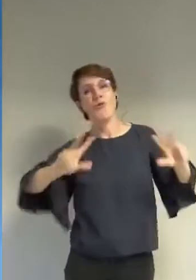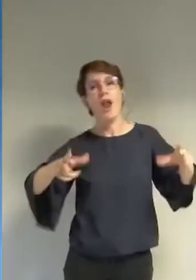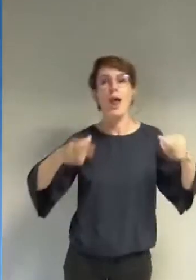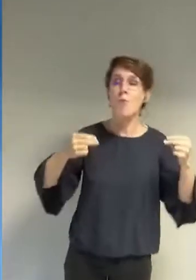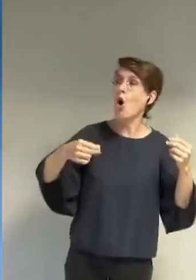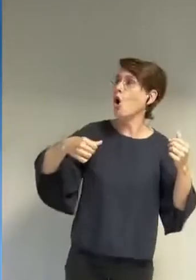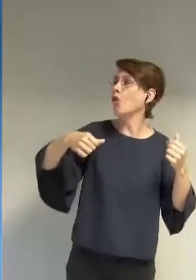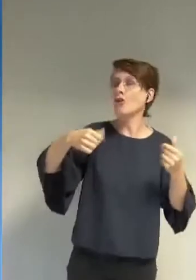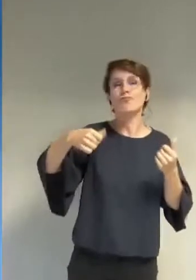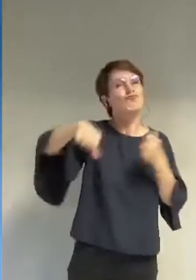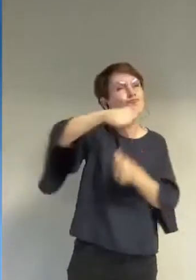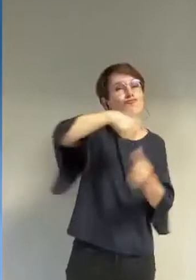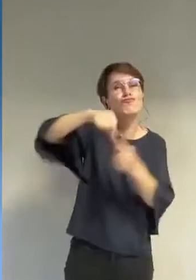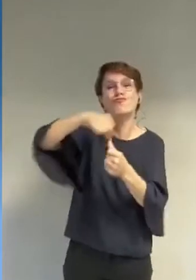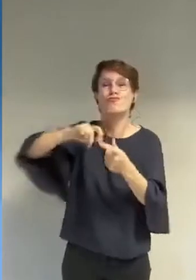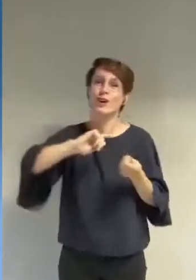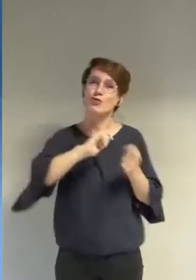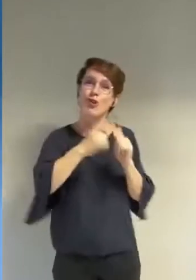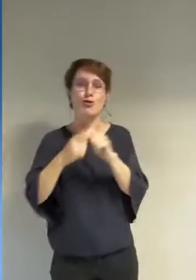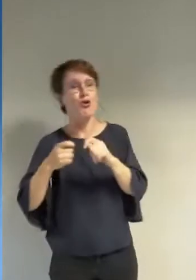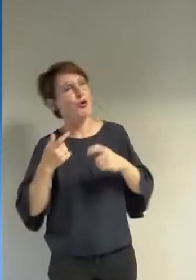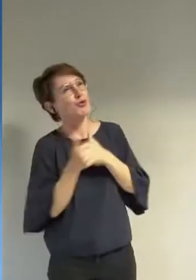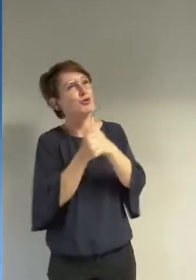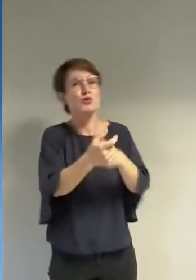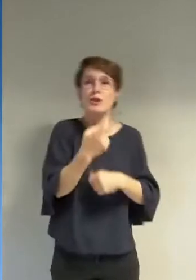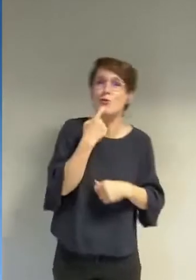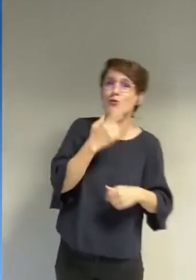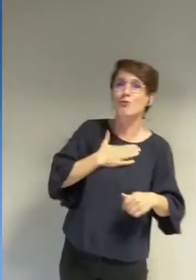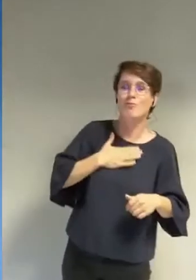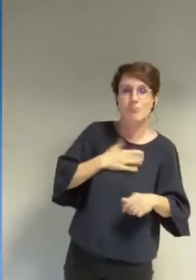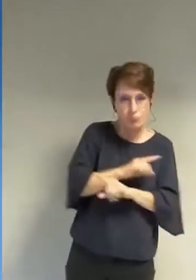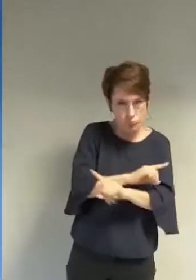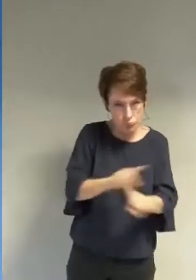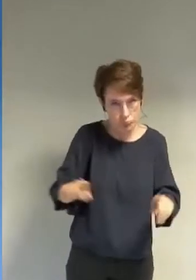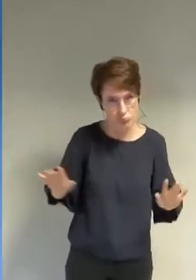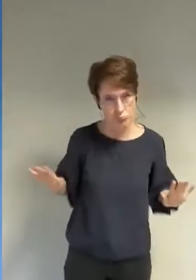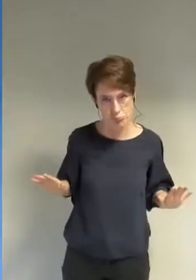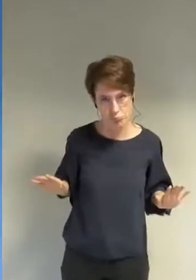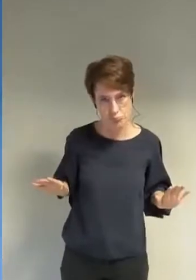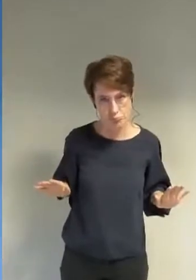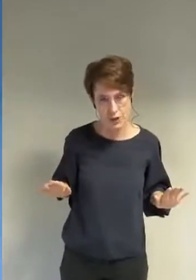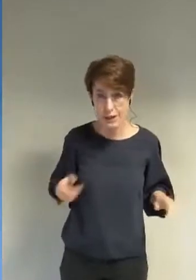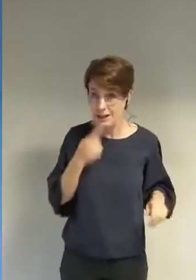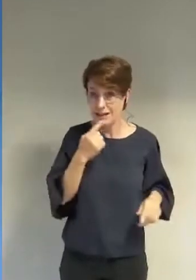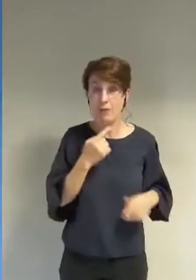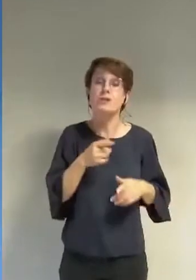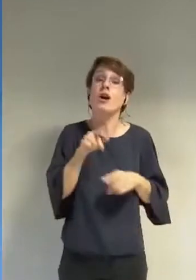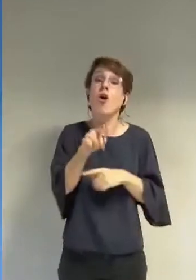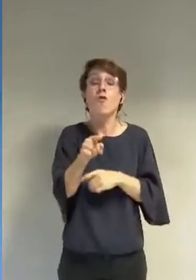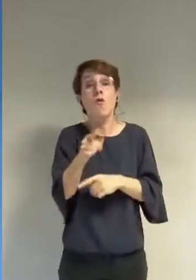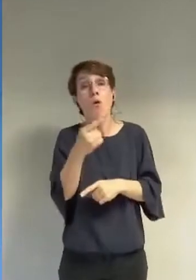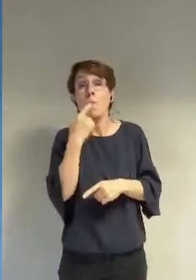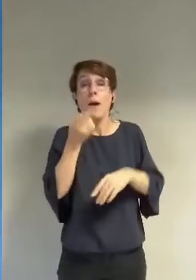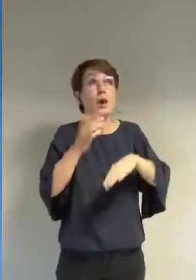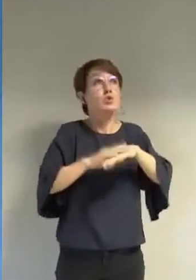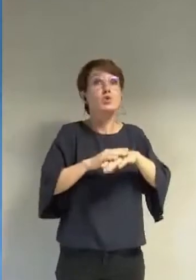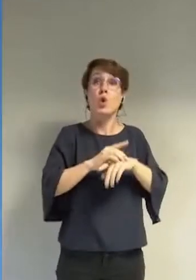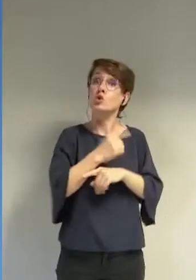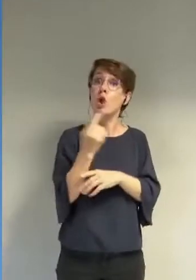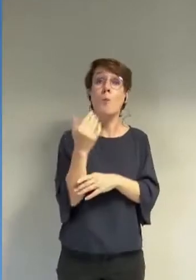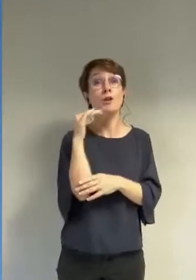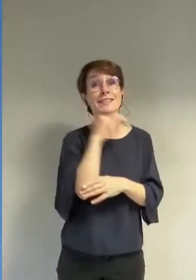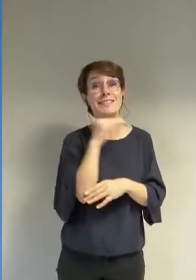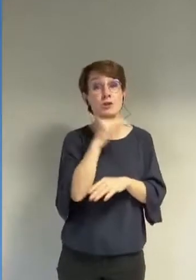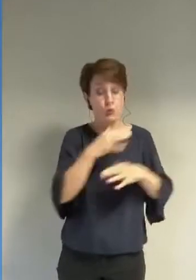gré du vent en fonction des saisons en fonction de nos humeurs tout n'est pas que bout de tissu comme vous l'évoquez dans la délibération